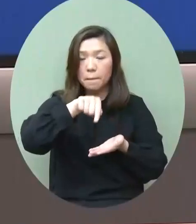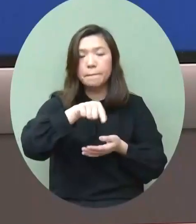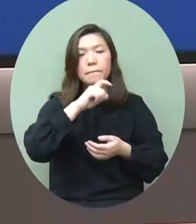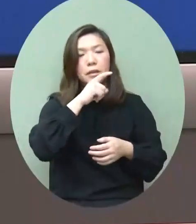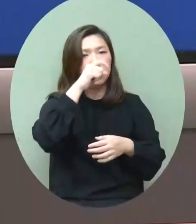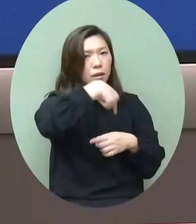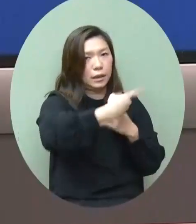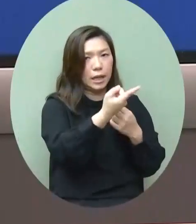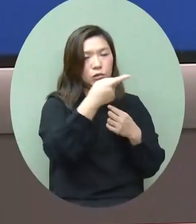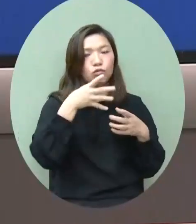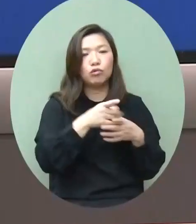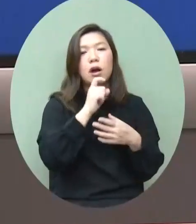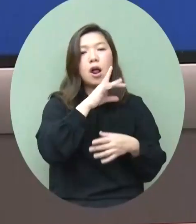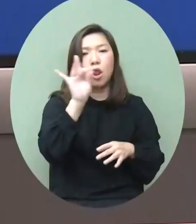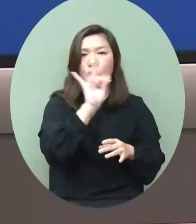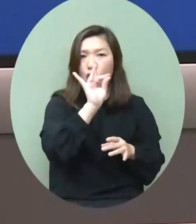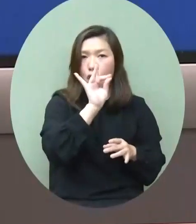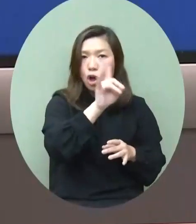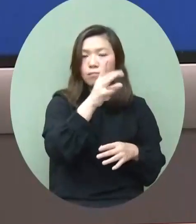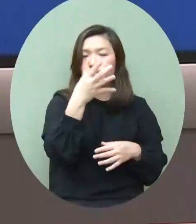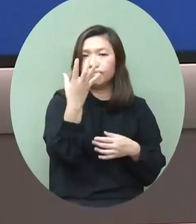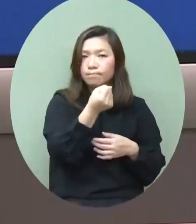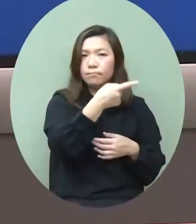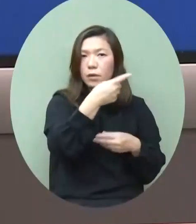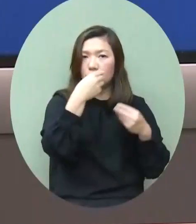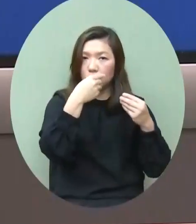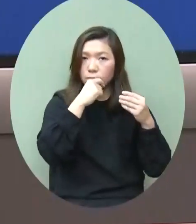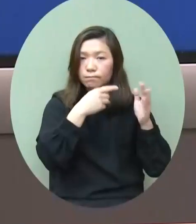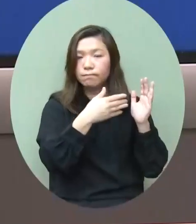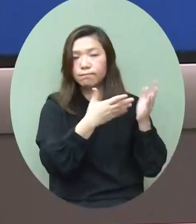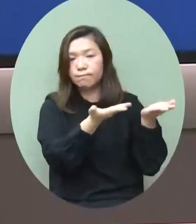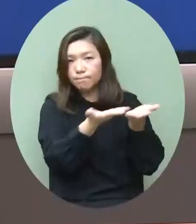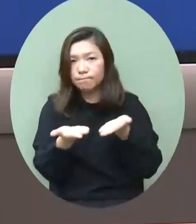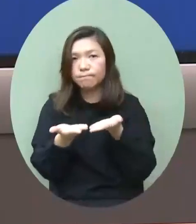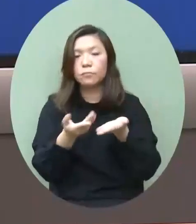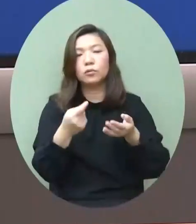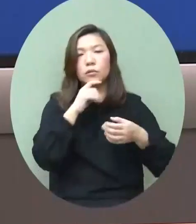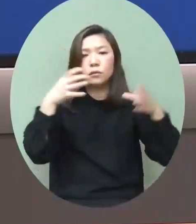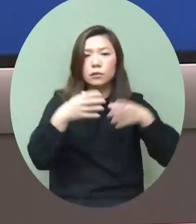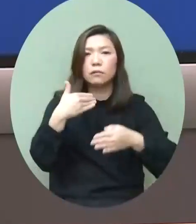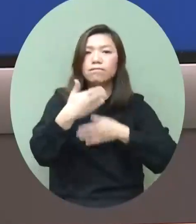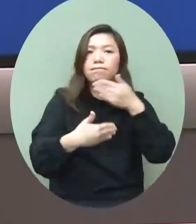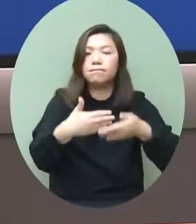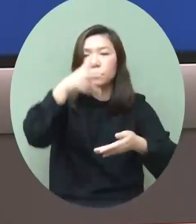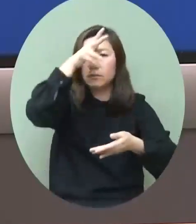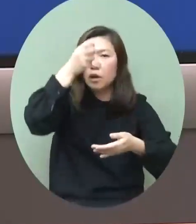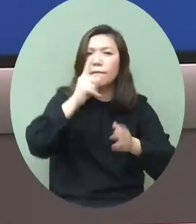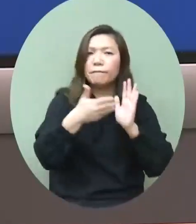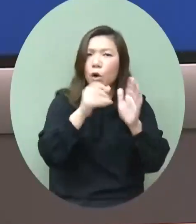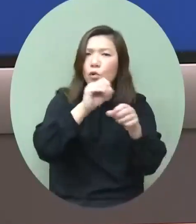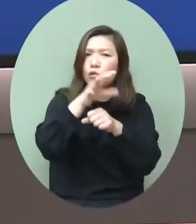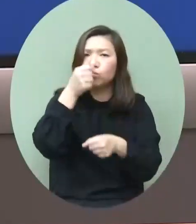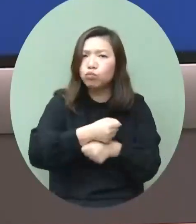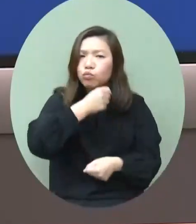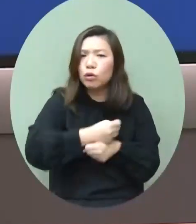特別是梁萬年教授領導的專家認為在這個階段特區政府的防疫工作